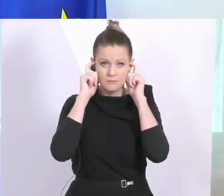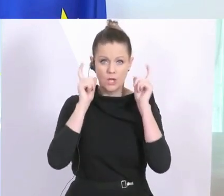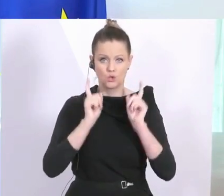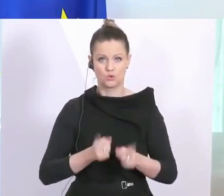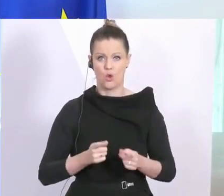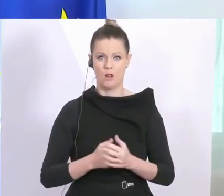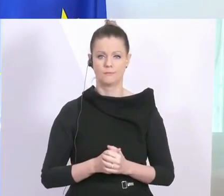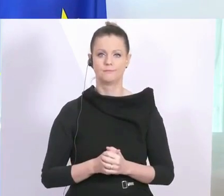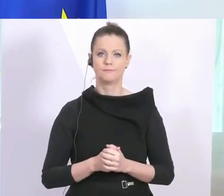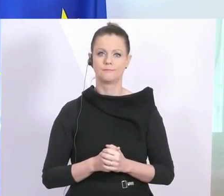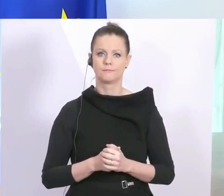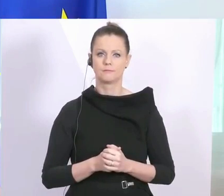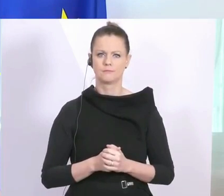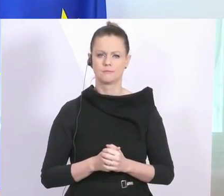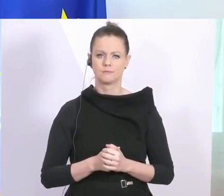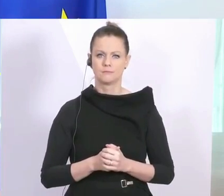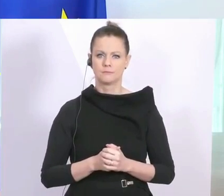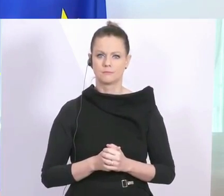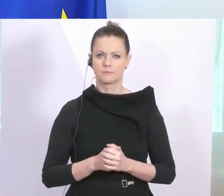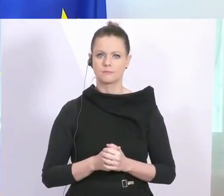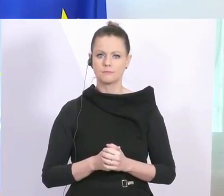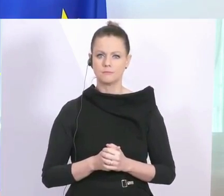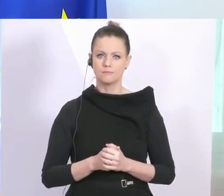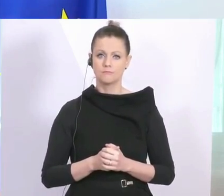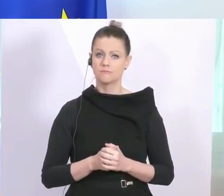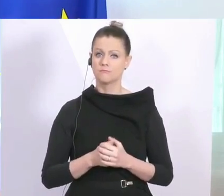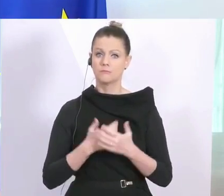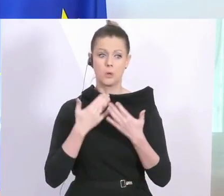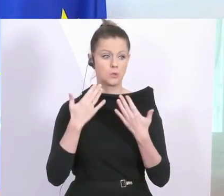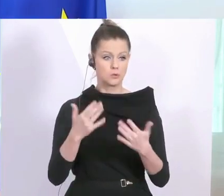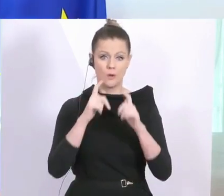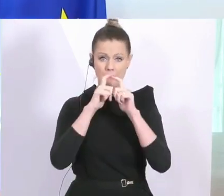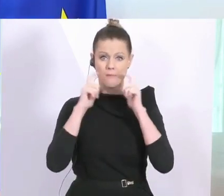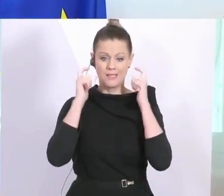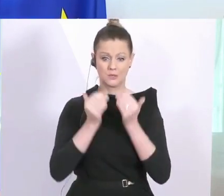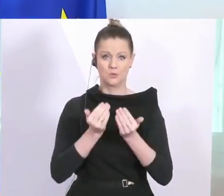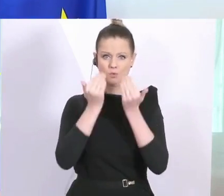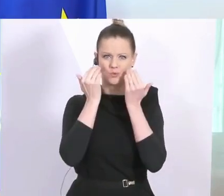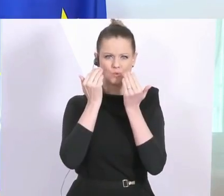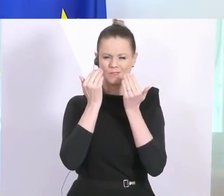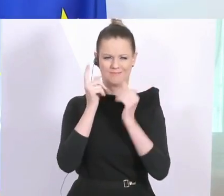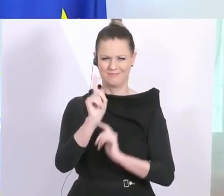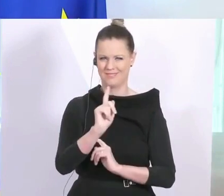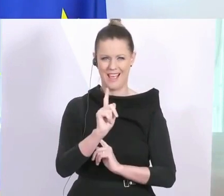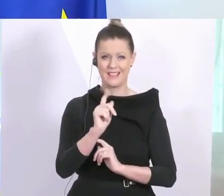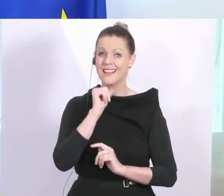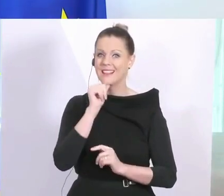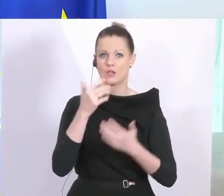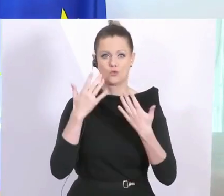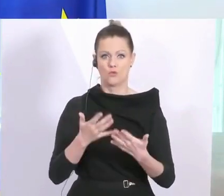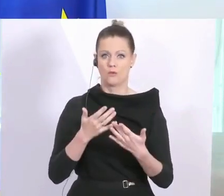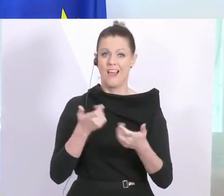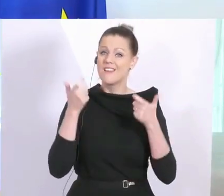Es wäre ein Irrtum, zu glauben, dass solche Masken einen schützen. Das ist definitiv nicht der Fall.